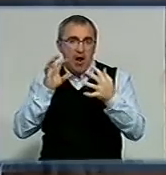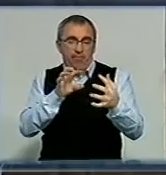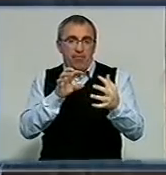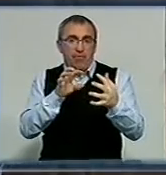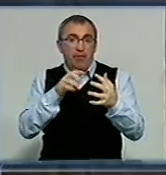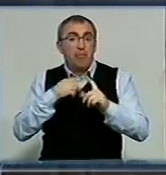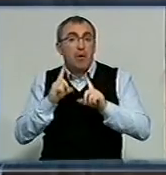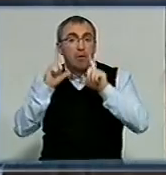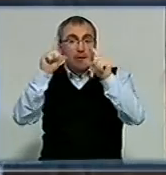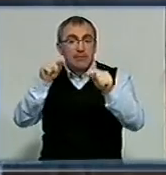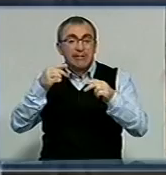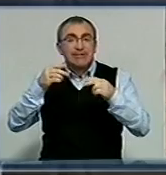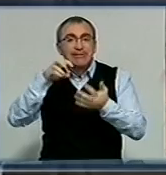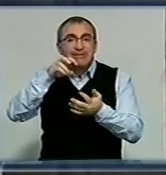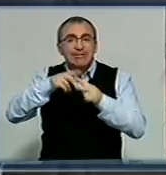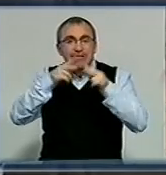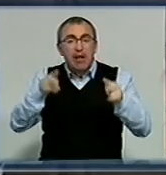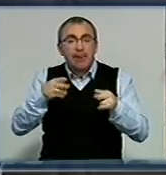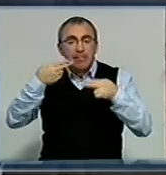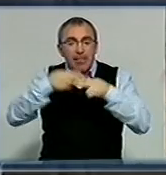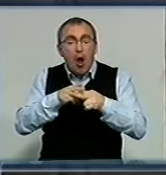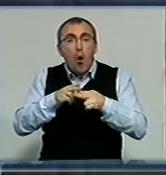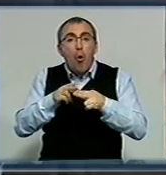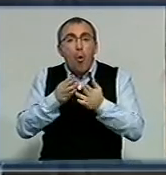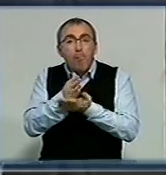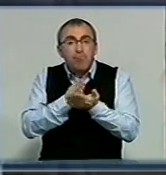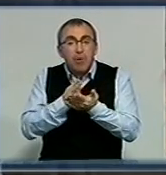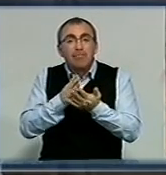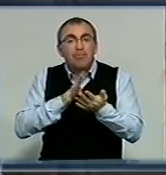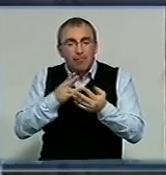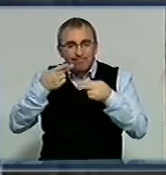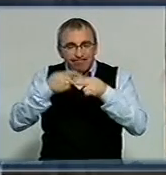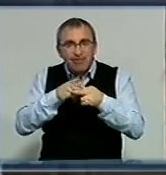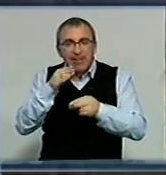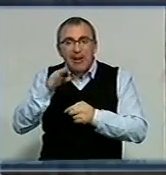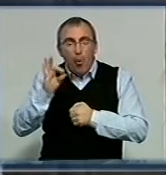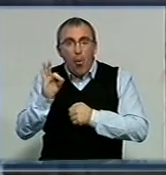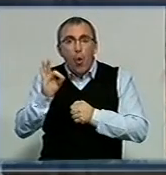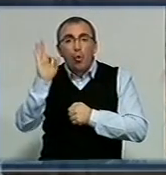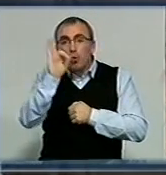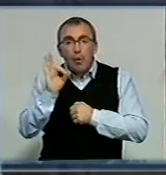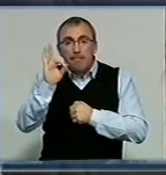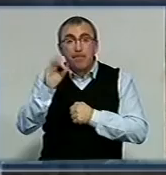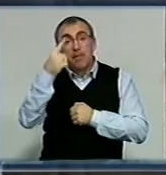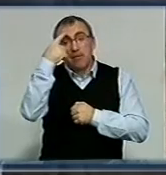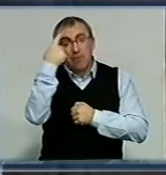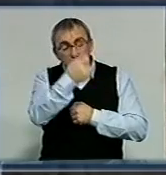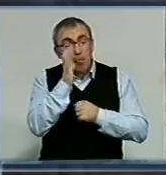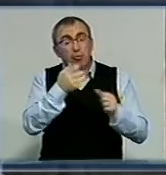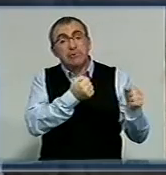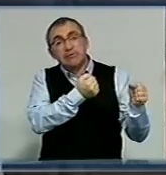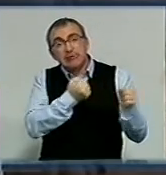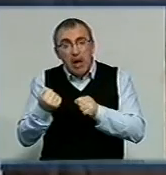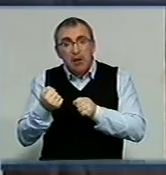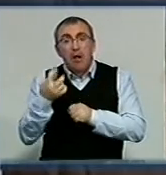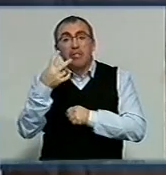станцію техобслуговування, тому що ми через тисячу кілометрів повинні пройти ТО нульове. Ми проходили, ми попередили, що ми затримуємося на